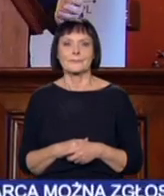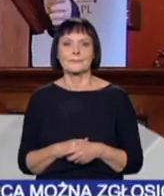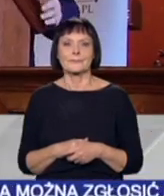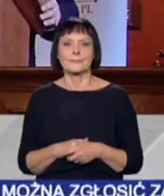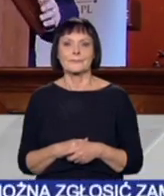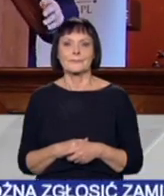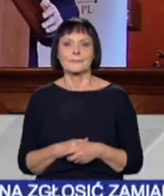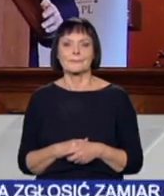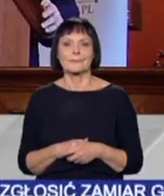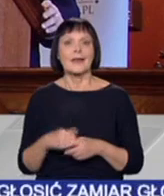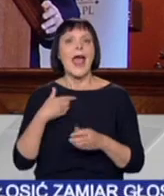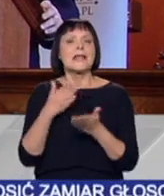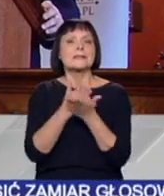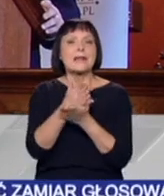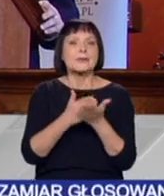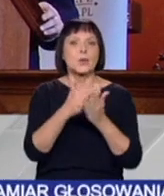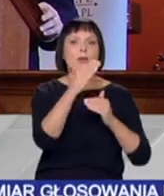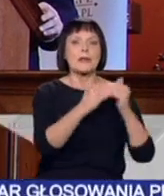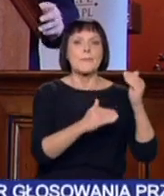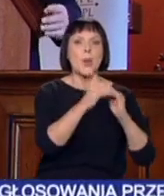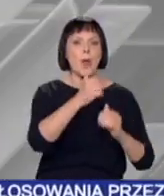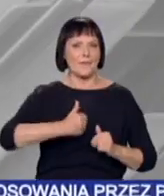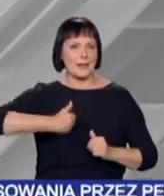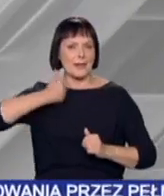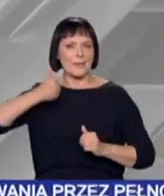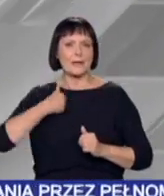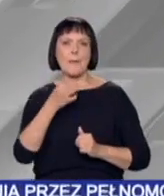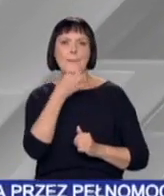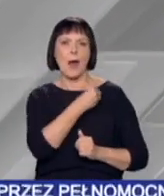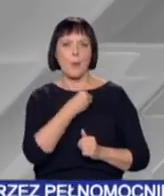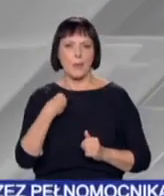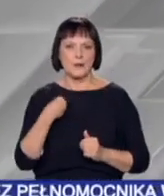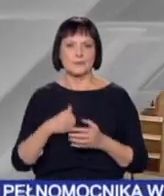Za zasługi dla budowania prestiżu Małopolski.